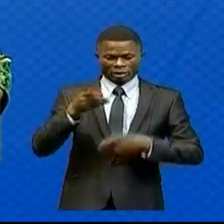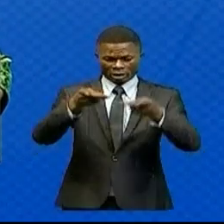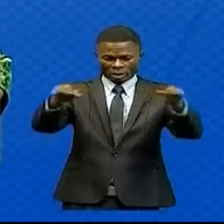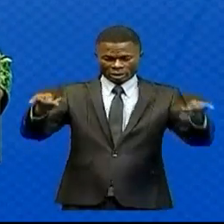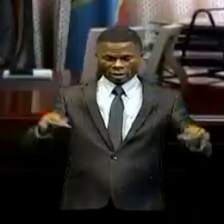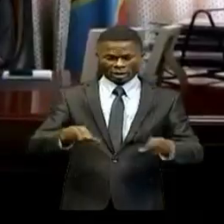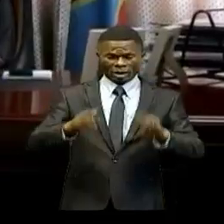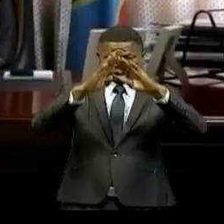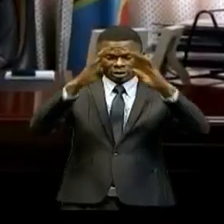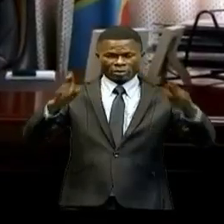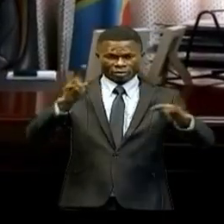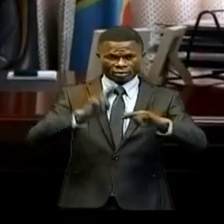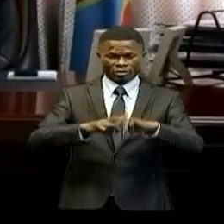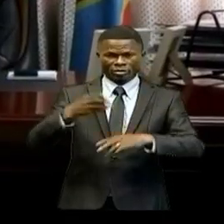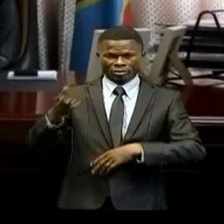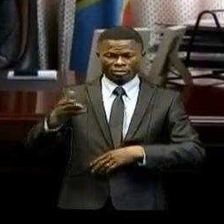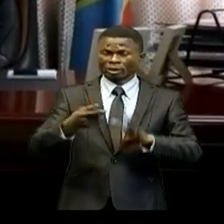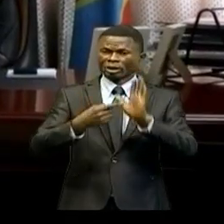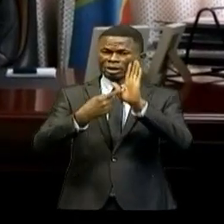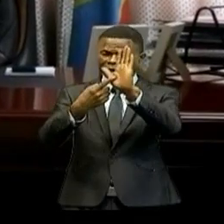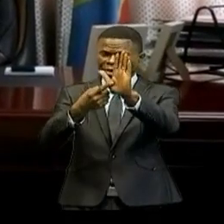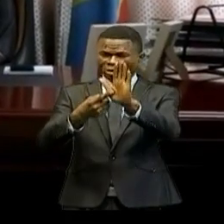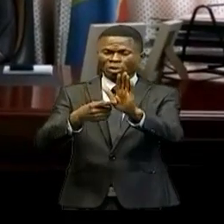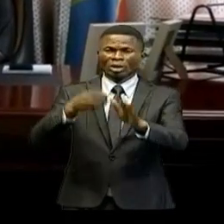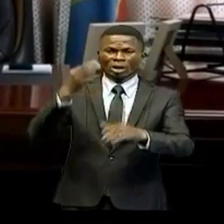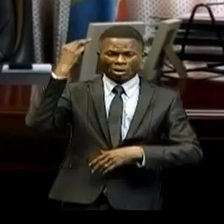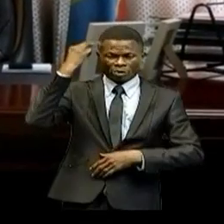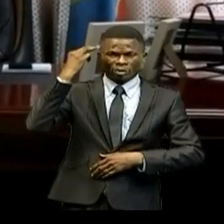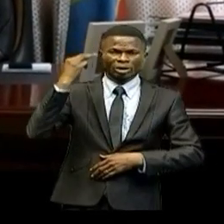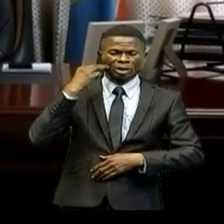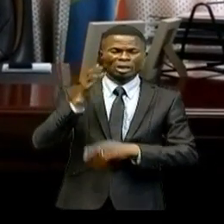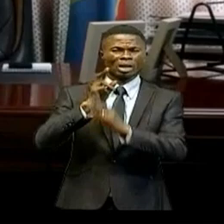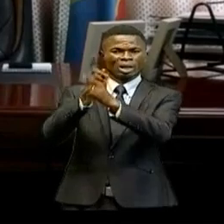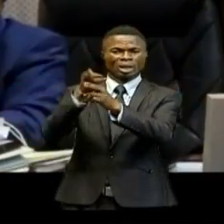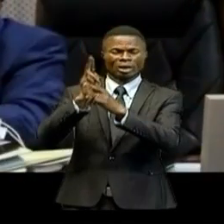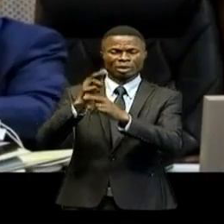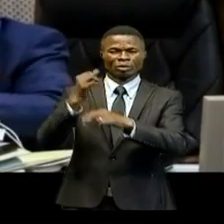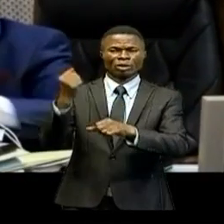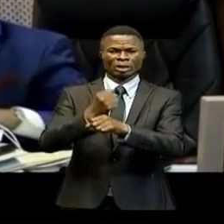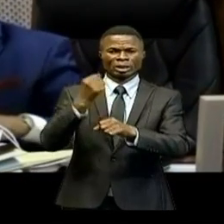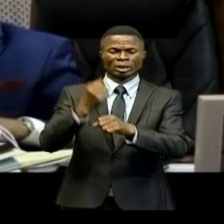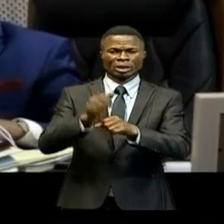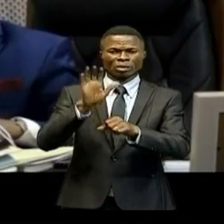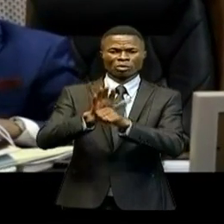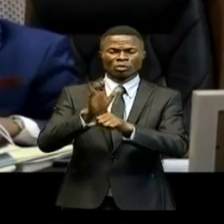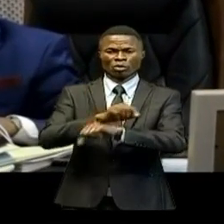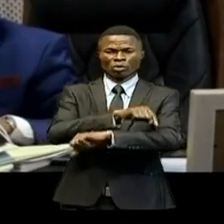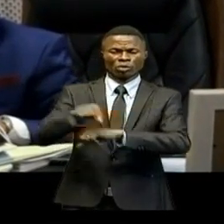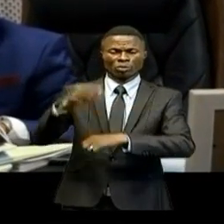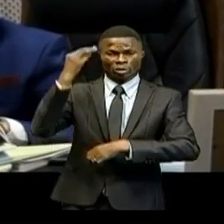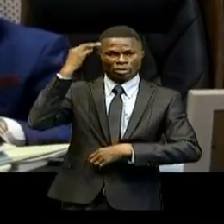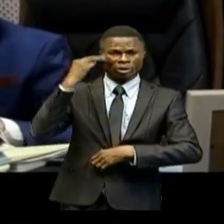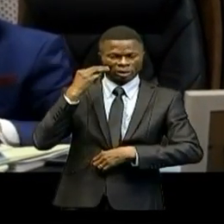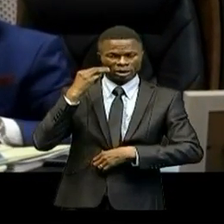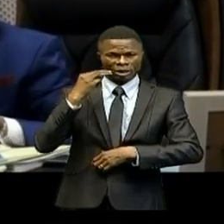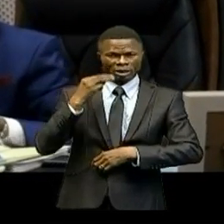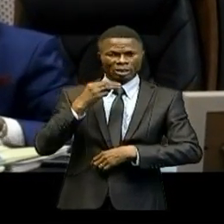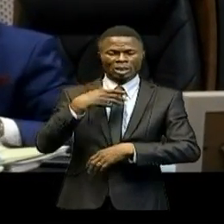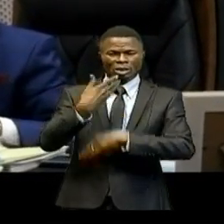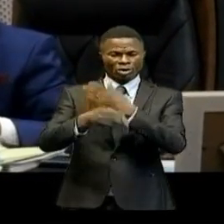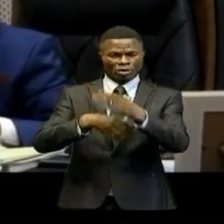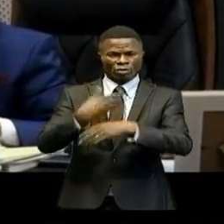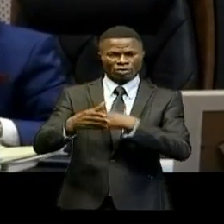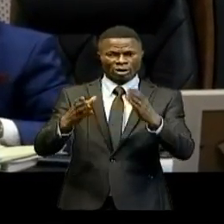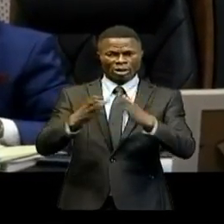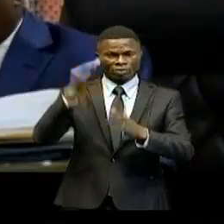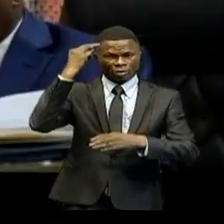et Habitat a présenté au Conseil les rapports de la mission interministérielle qu'ils ont conjointement effectués avec